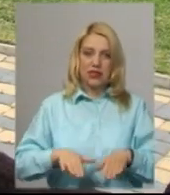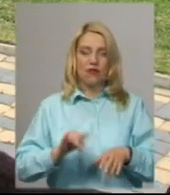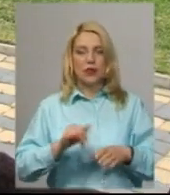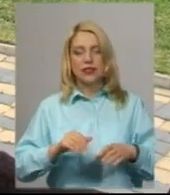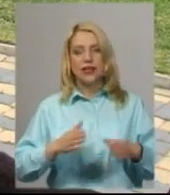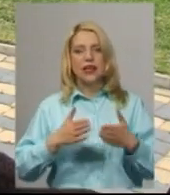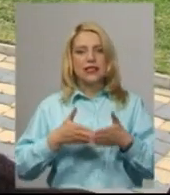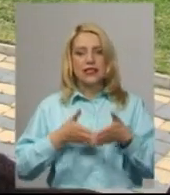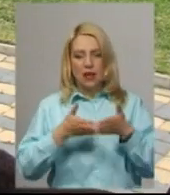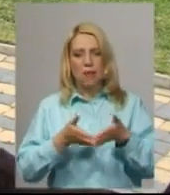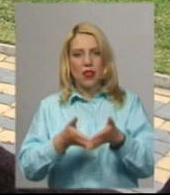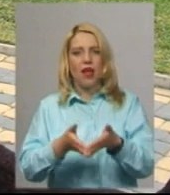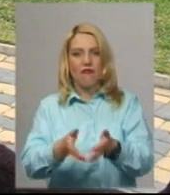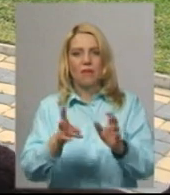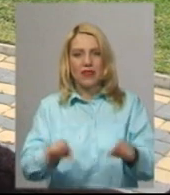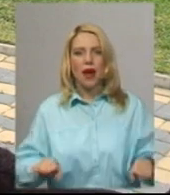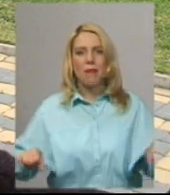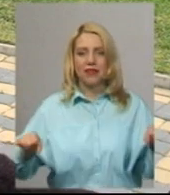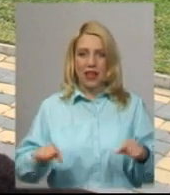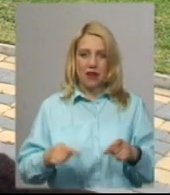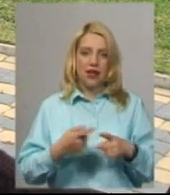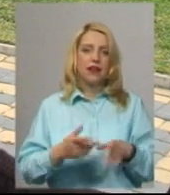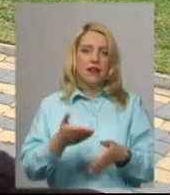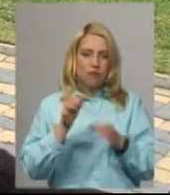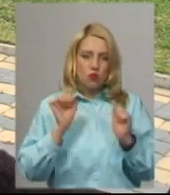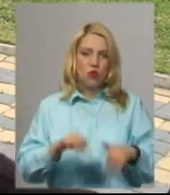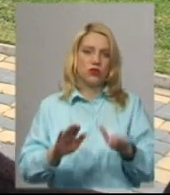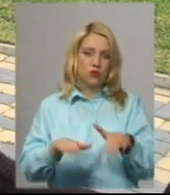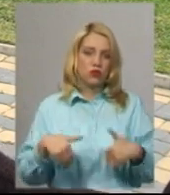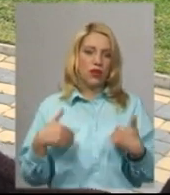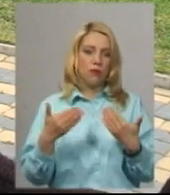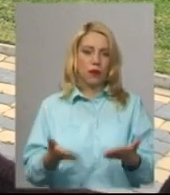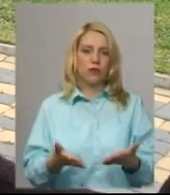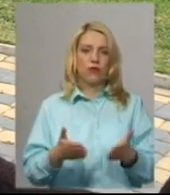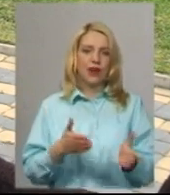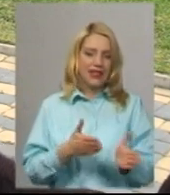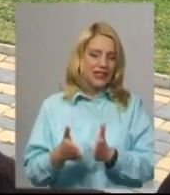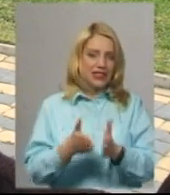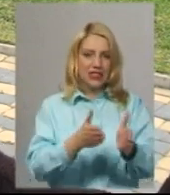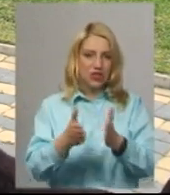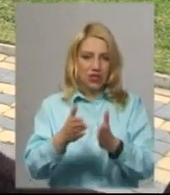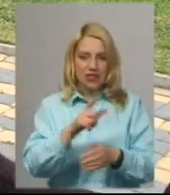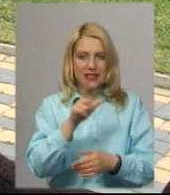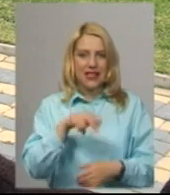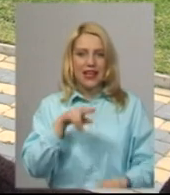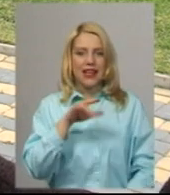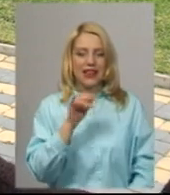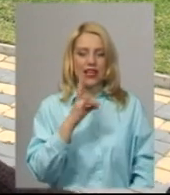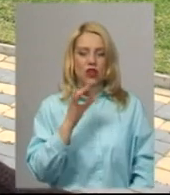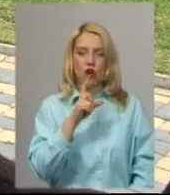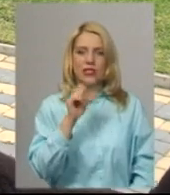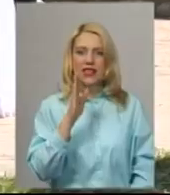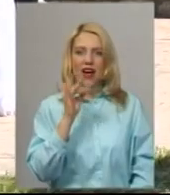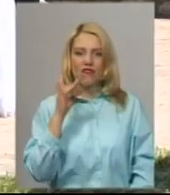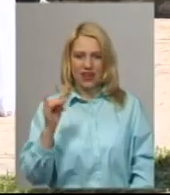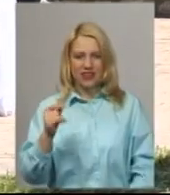байдарках, ми можемо запропонувати стежки з динозаврами, сілорійський період